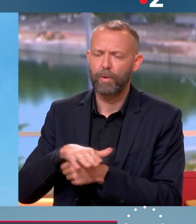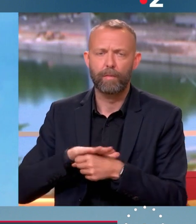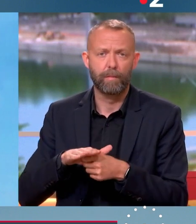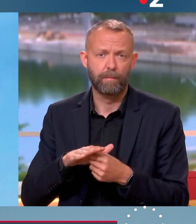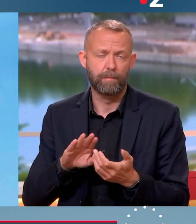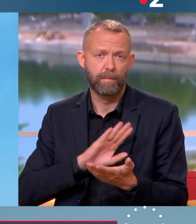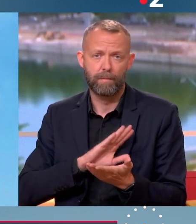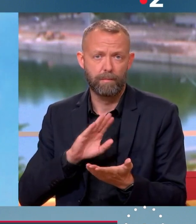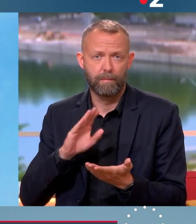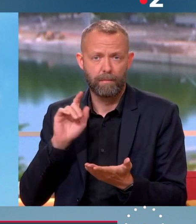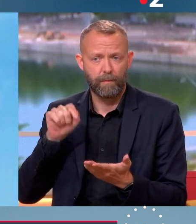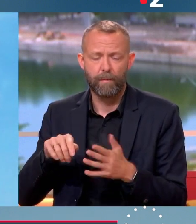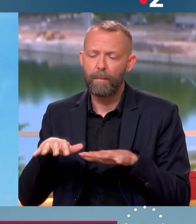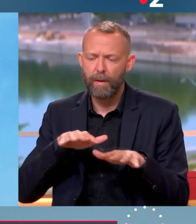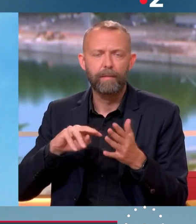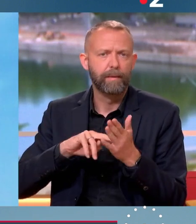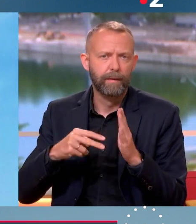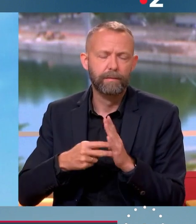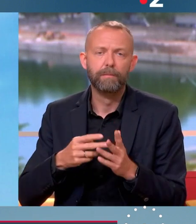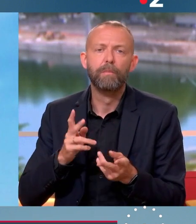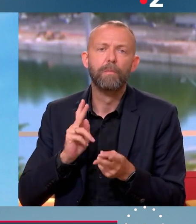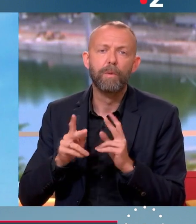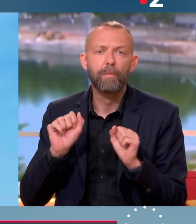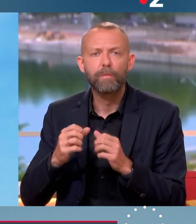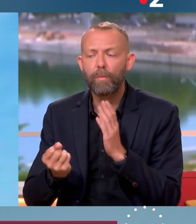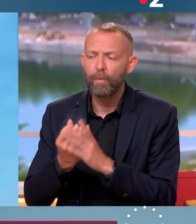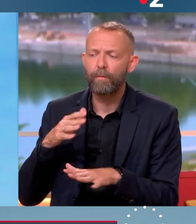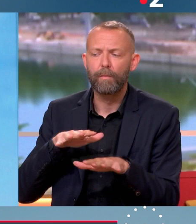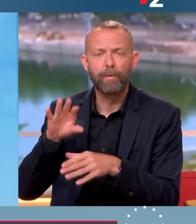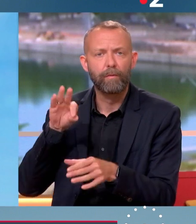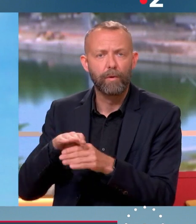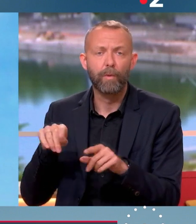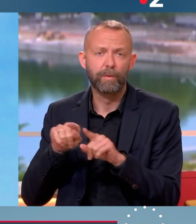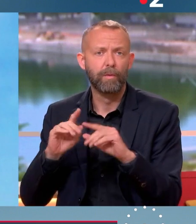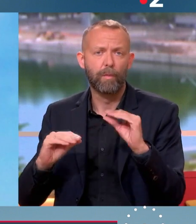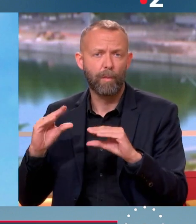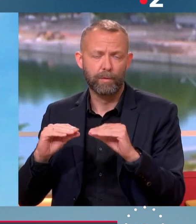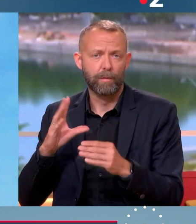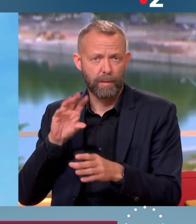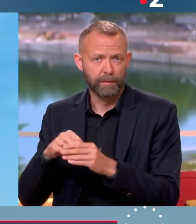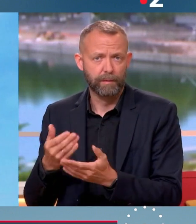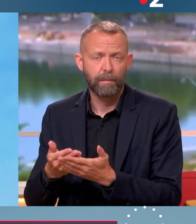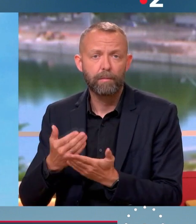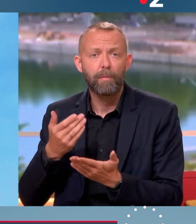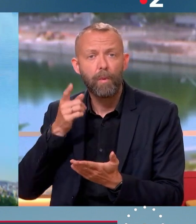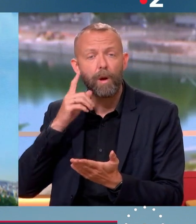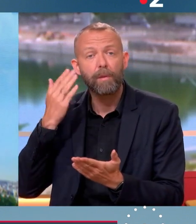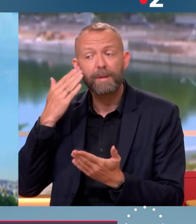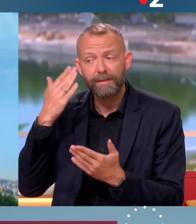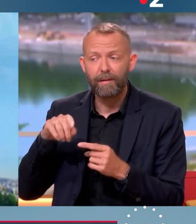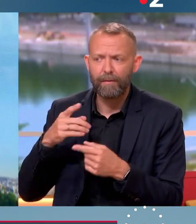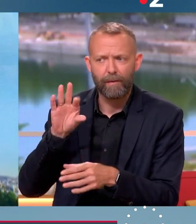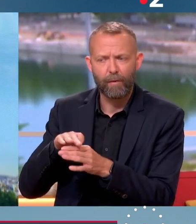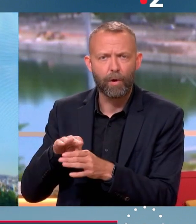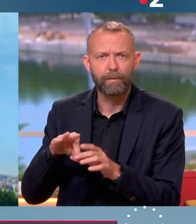par des méthodes techniques, probablement par des modes de scrutin nouveau. Et le scrutin proportionnel en est un pour que chacun sache que quand il va voter, son